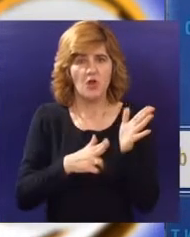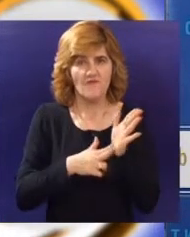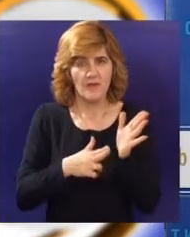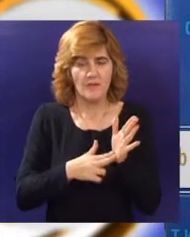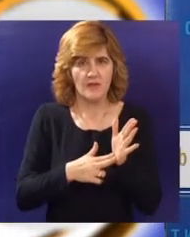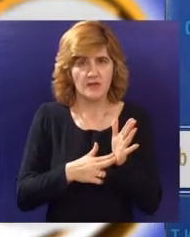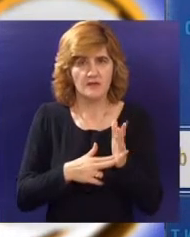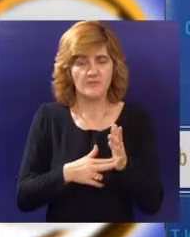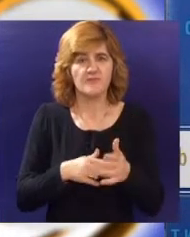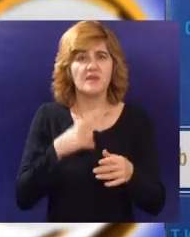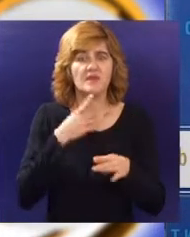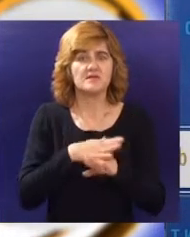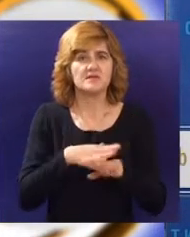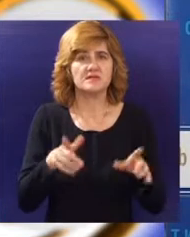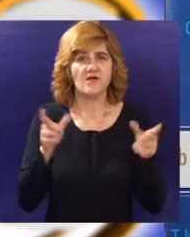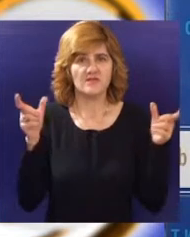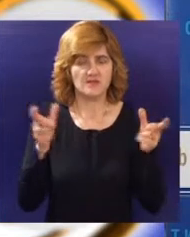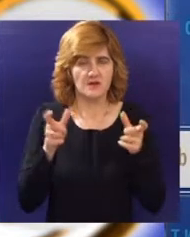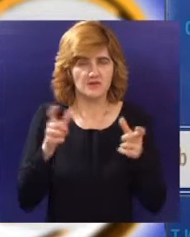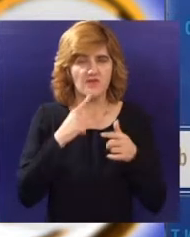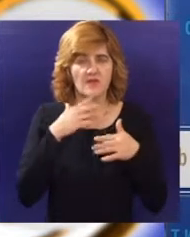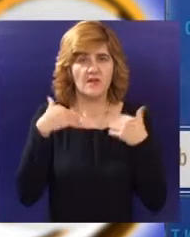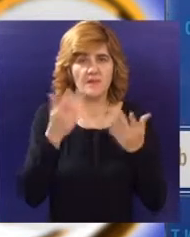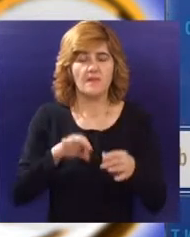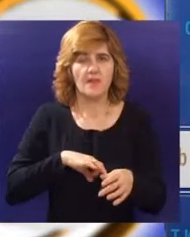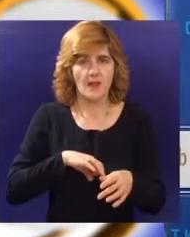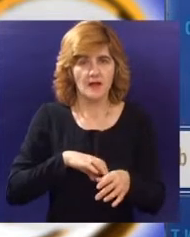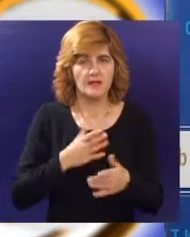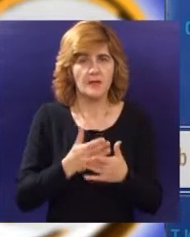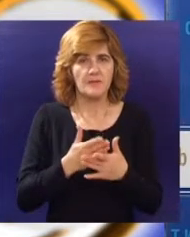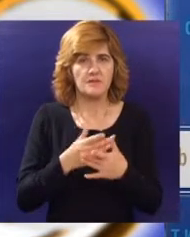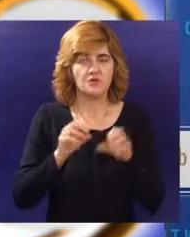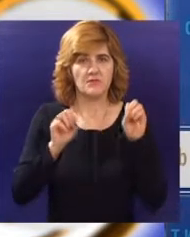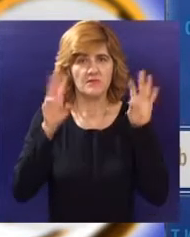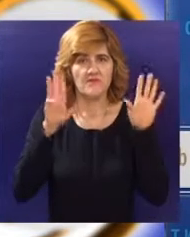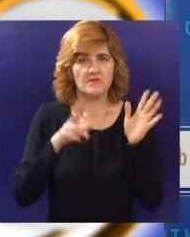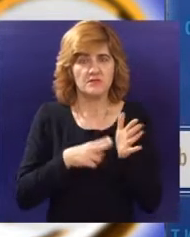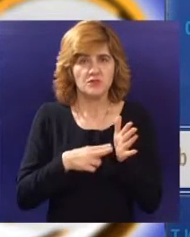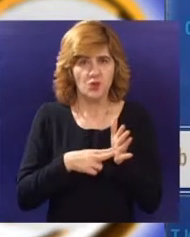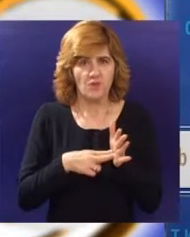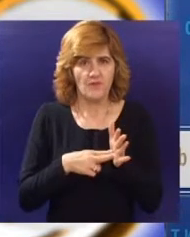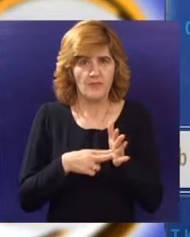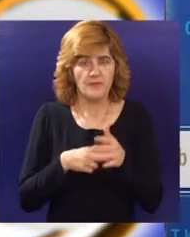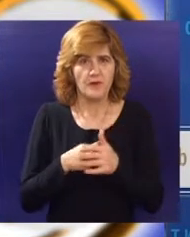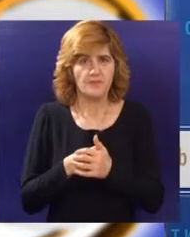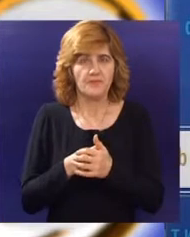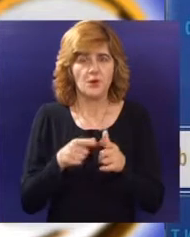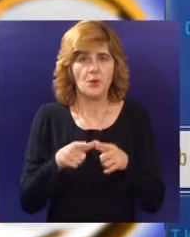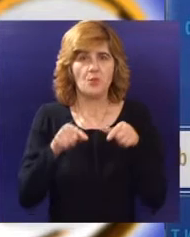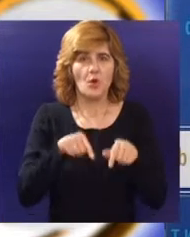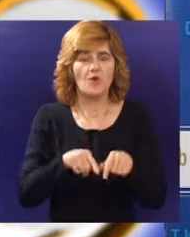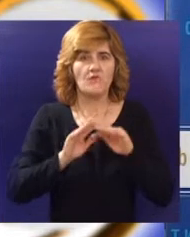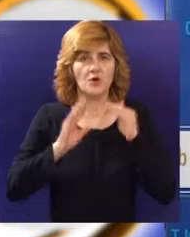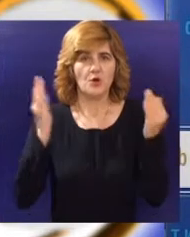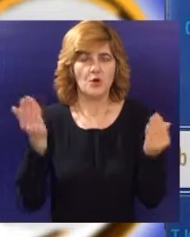a završna svečanost i ceremonija nagrada, kao što je Jelana već pomenula, će biti 19. novembra u